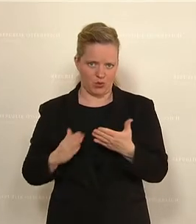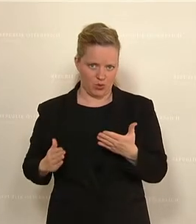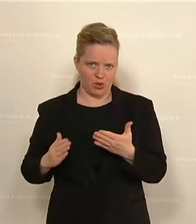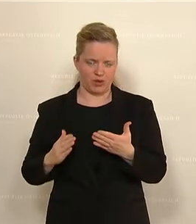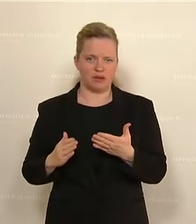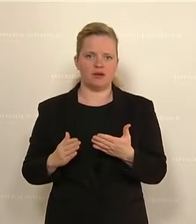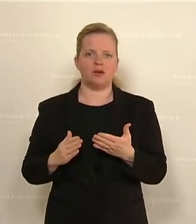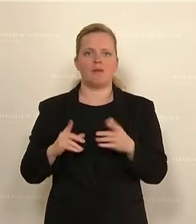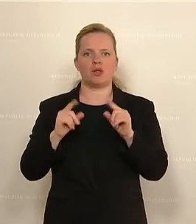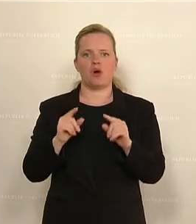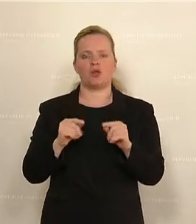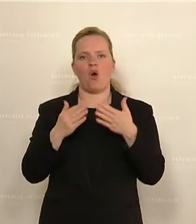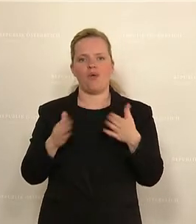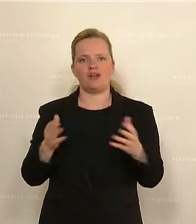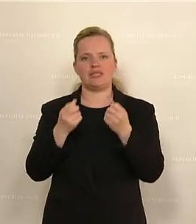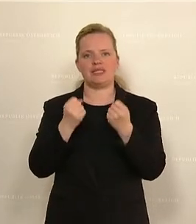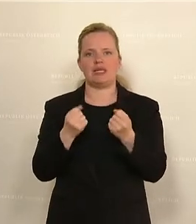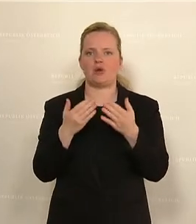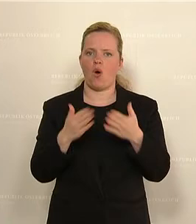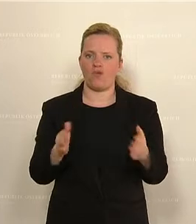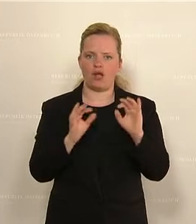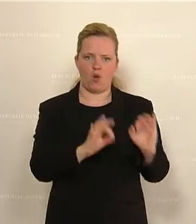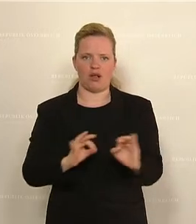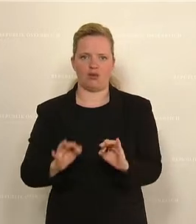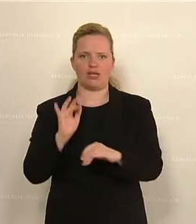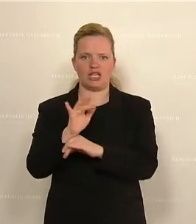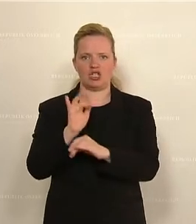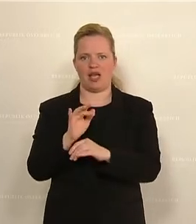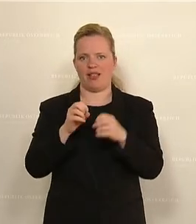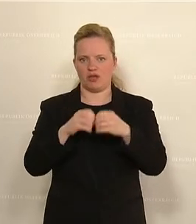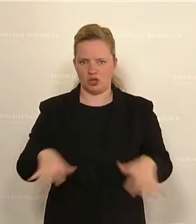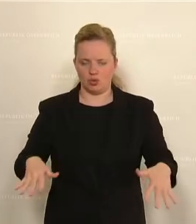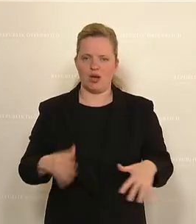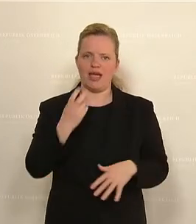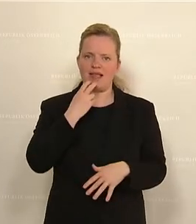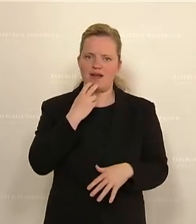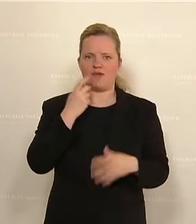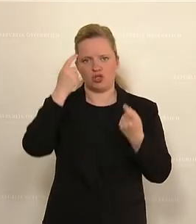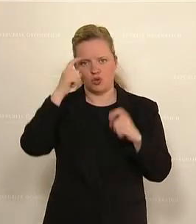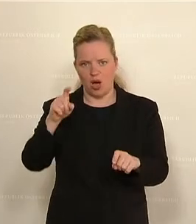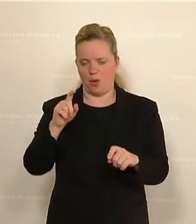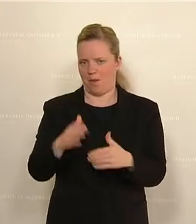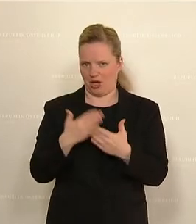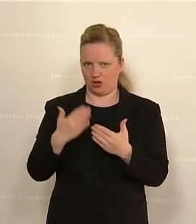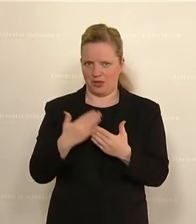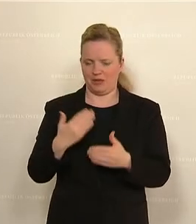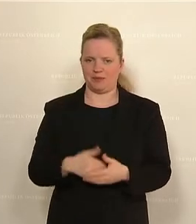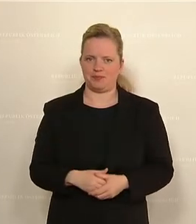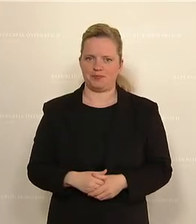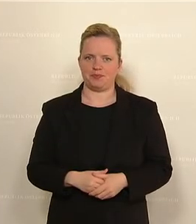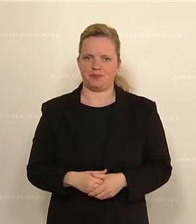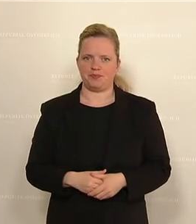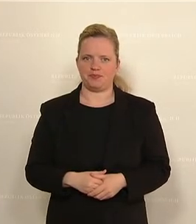der öffentlichen Sicherheit und öffentlichen Ordnung, kritischer Infrastruktur, Energieversorgung als Beispiel genannt